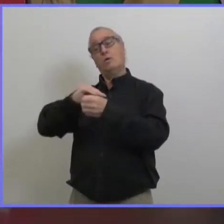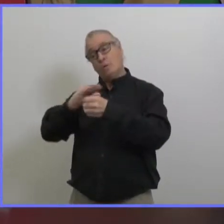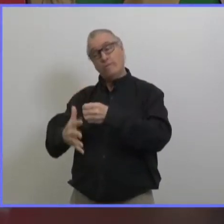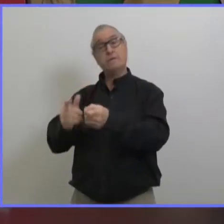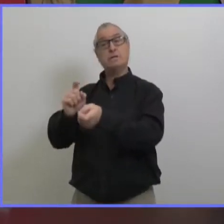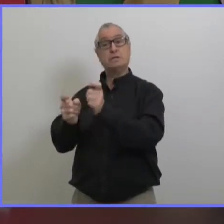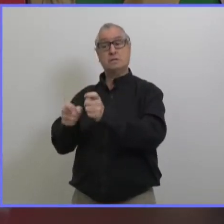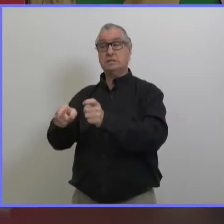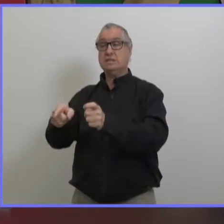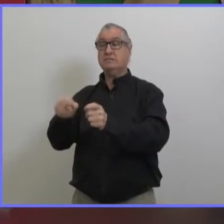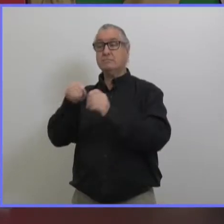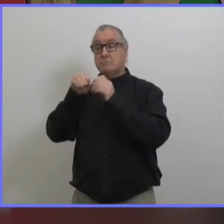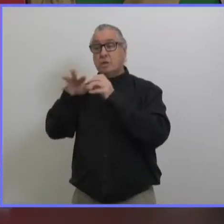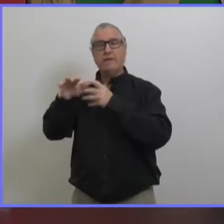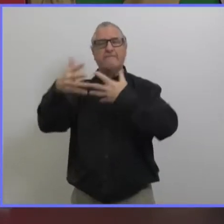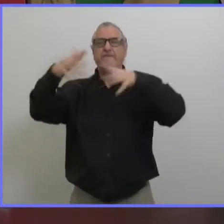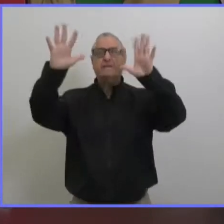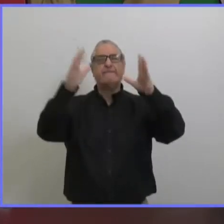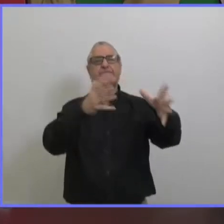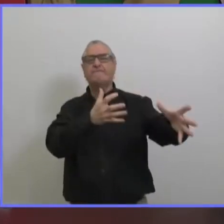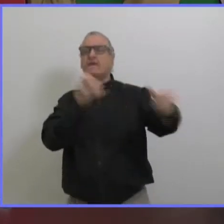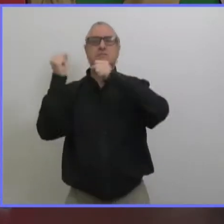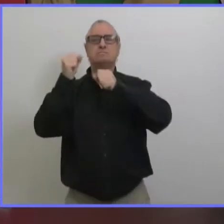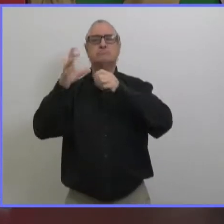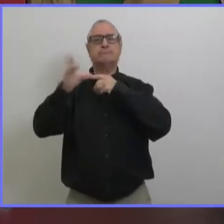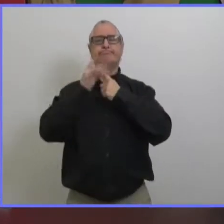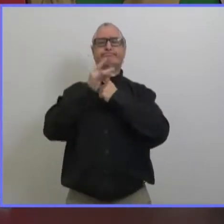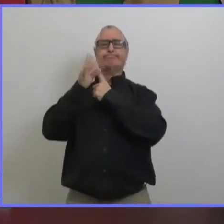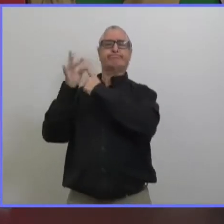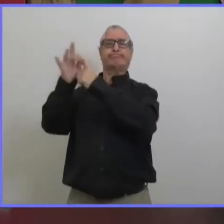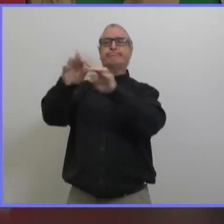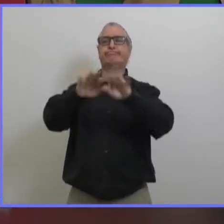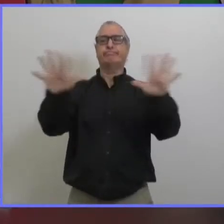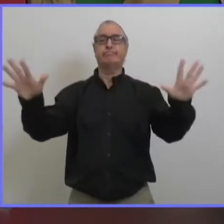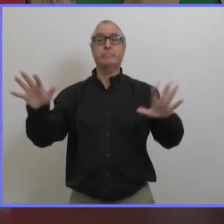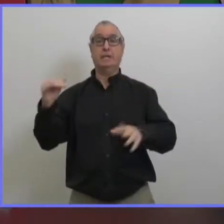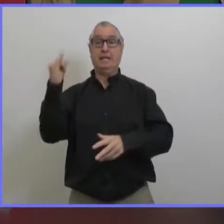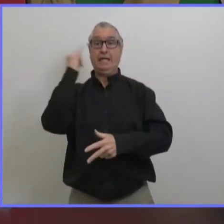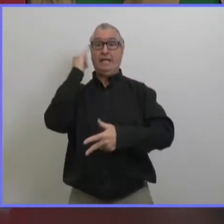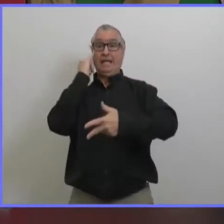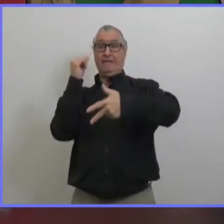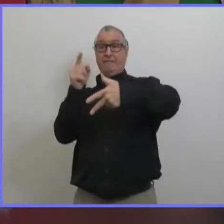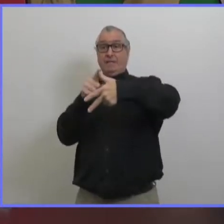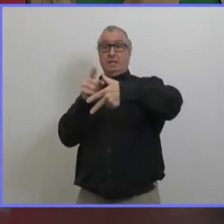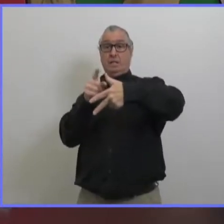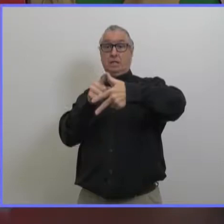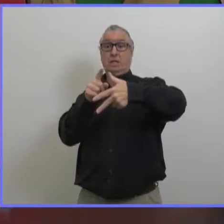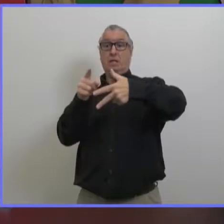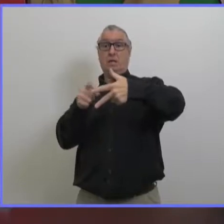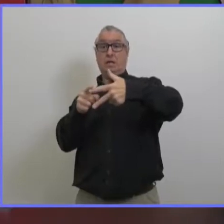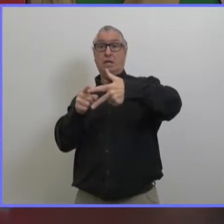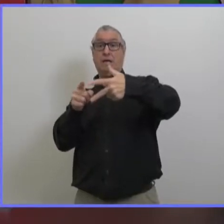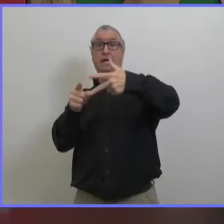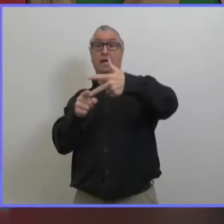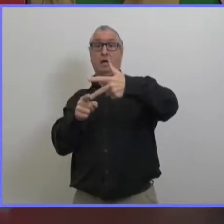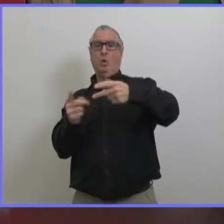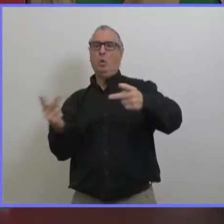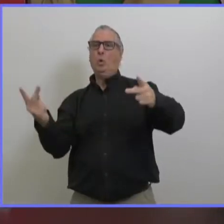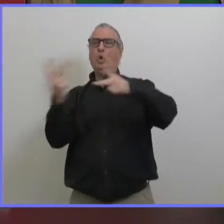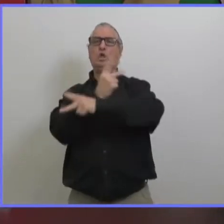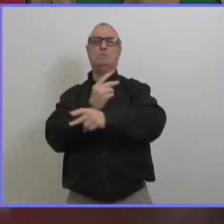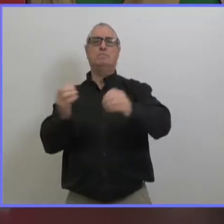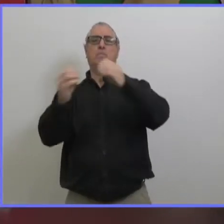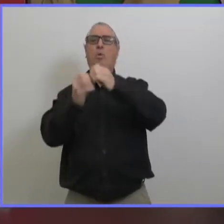donc malheureusement c'est si ça devient une lignée souche une lignée